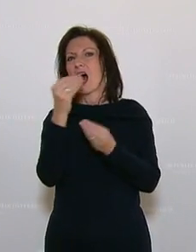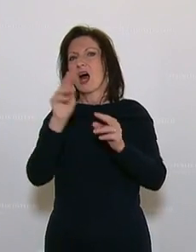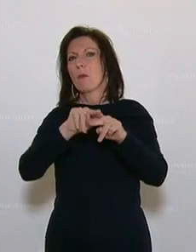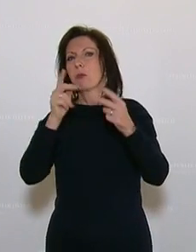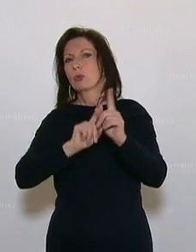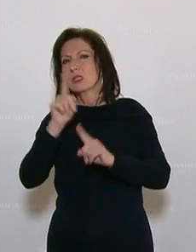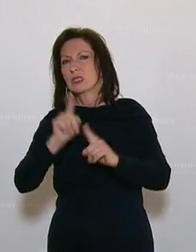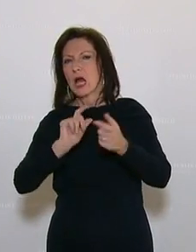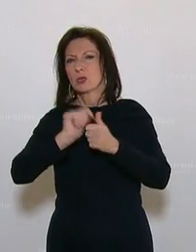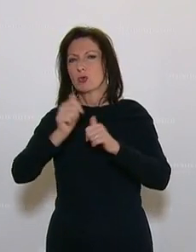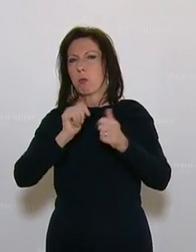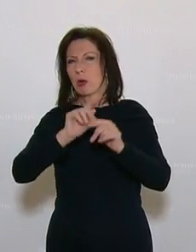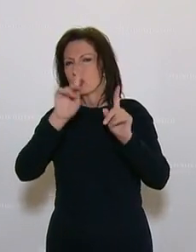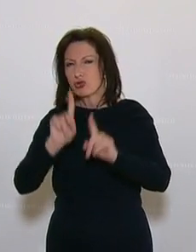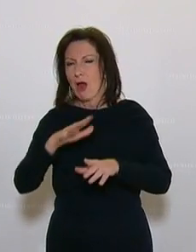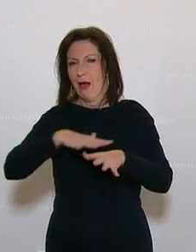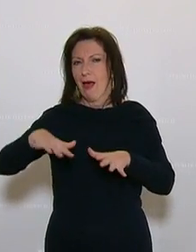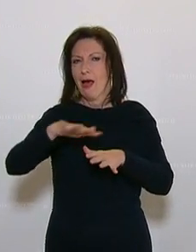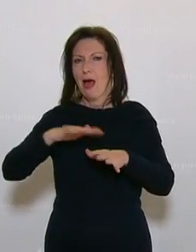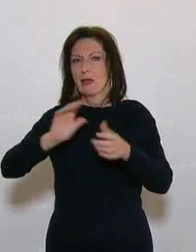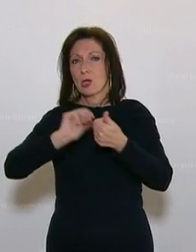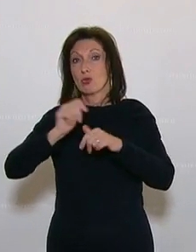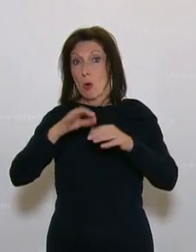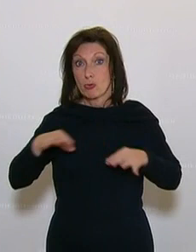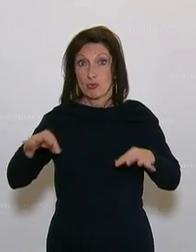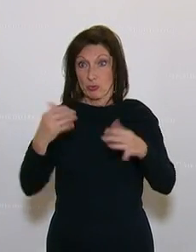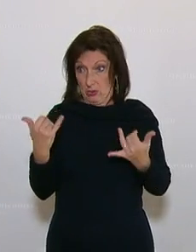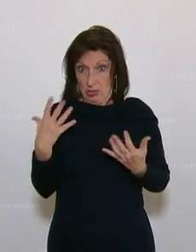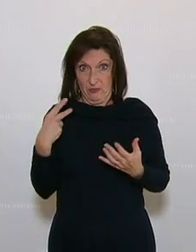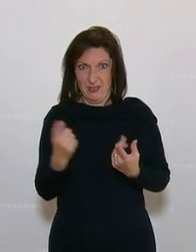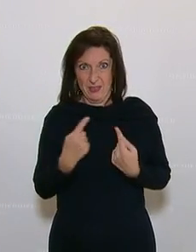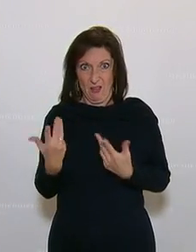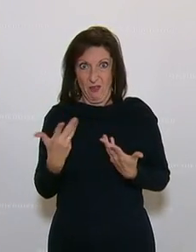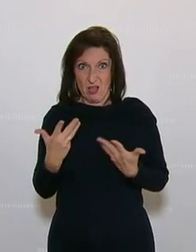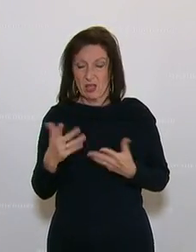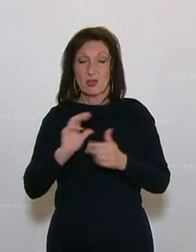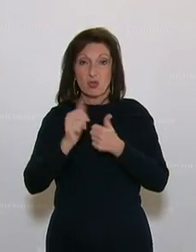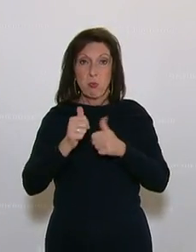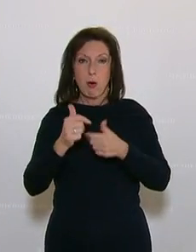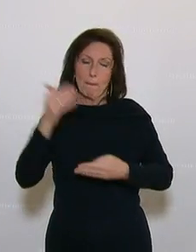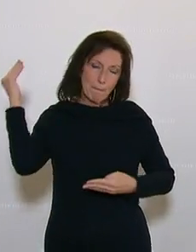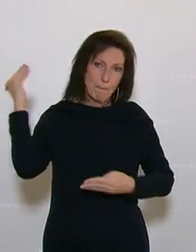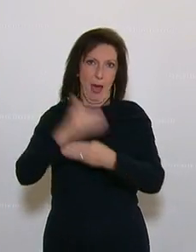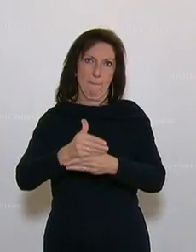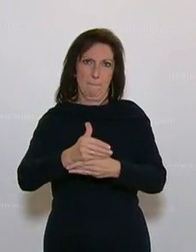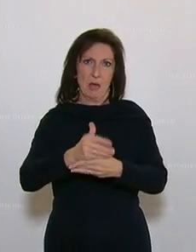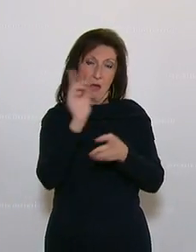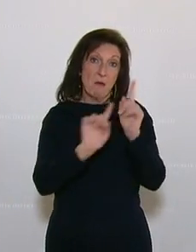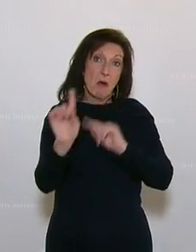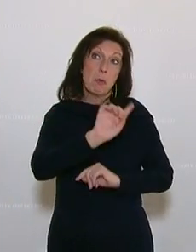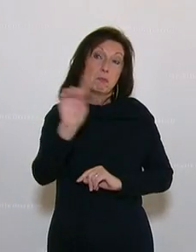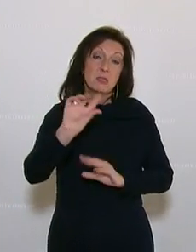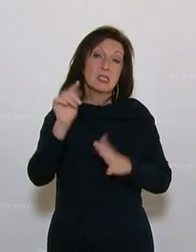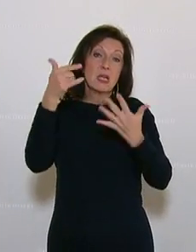betrifft, die Sportstätten, die Sportstudios. Und jetzt stehen wir wieder vor der Situation, dass der Sport einem Total-Lockdown unterliegt, voraussichtlich bis 7. Jänner